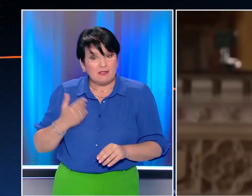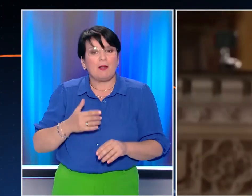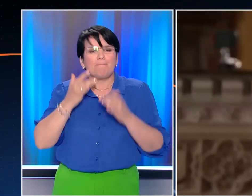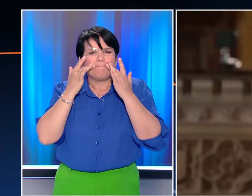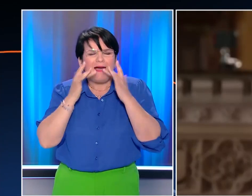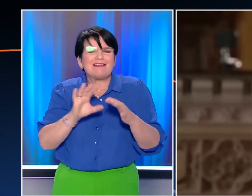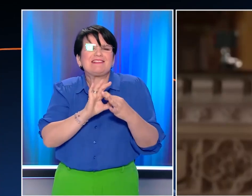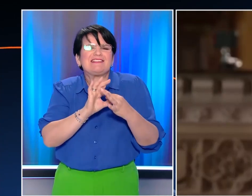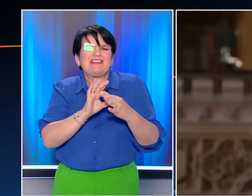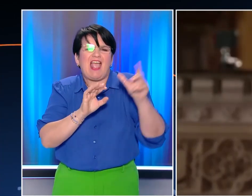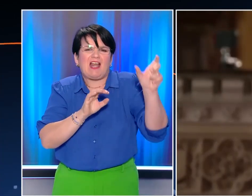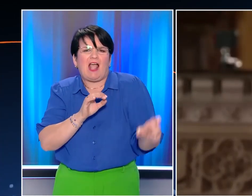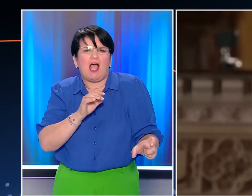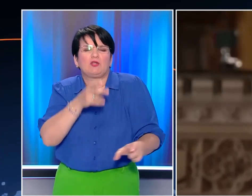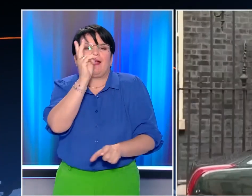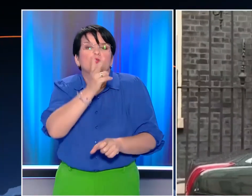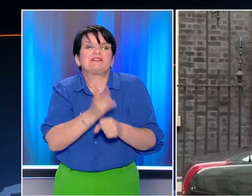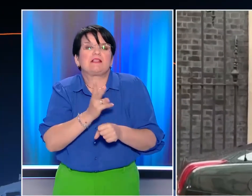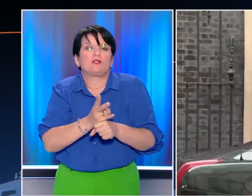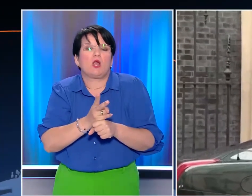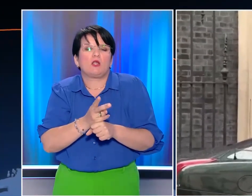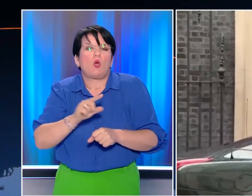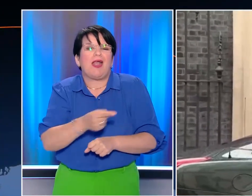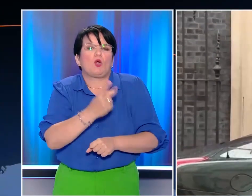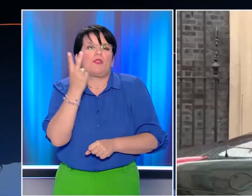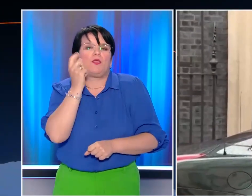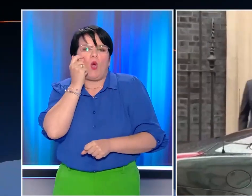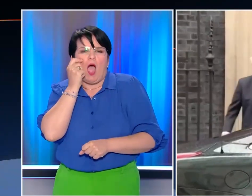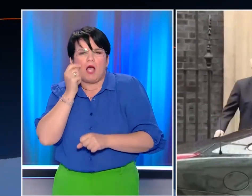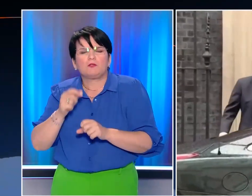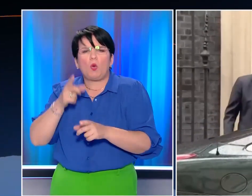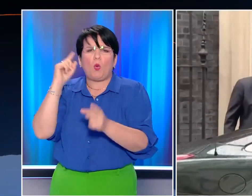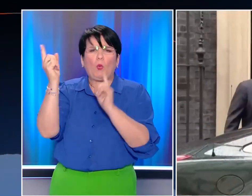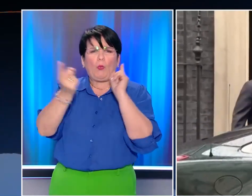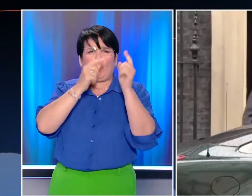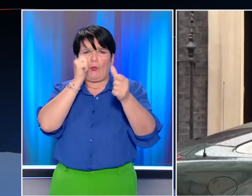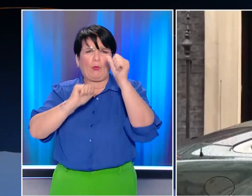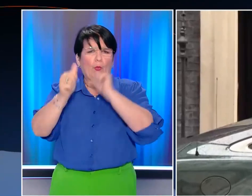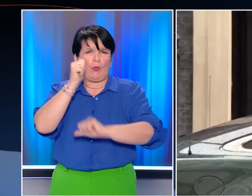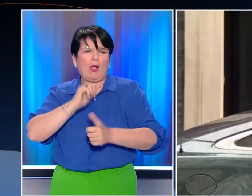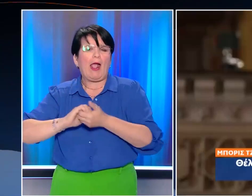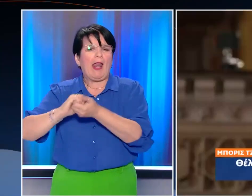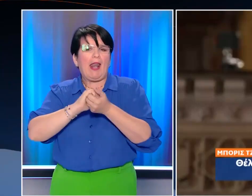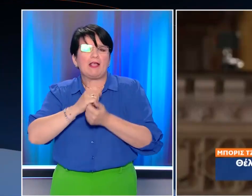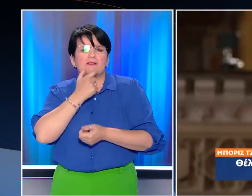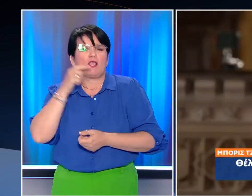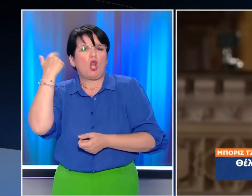παρέτηση στενού του συνεργάτη που κατηγορείται για σεξουαλική επίθεση σε δύο άνδρες σε κατάσταση μέθης σε ιδιωτική λέσχη του Λονδίνου